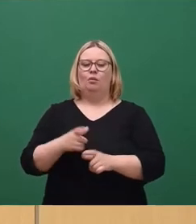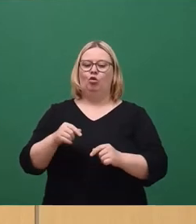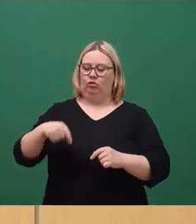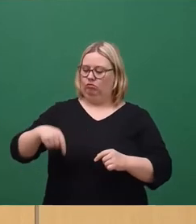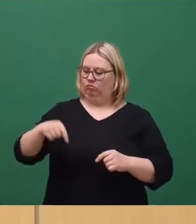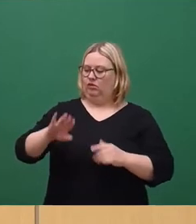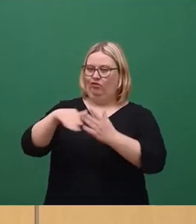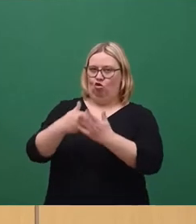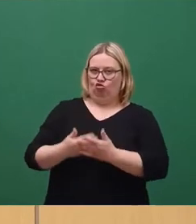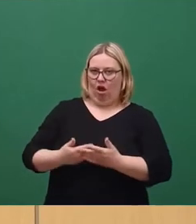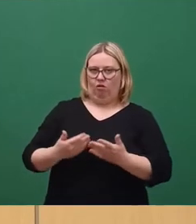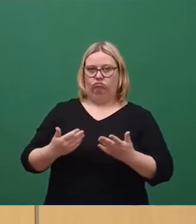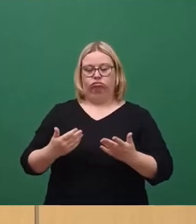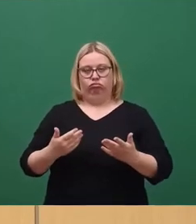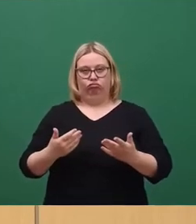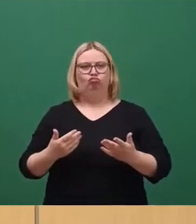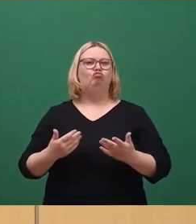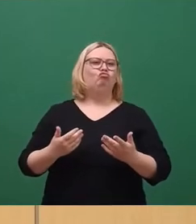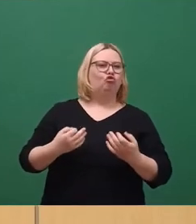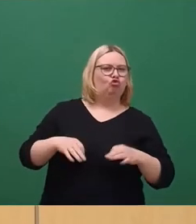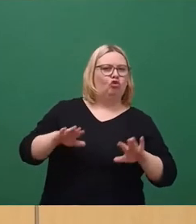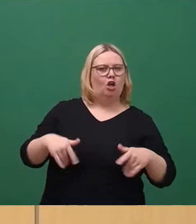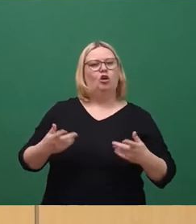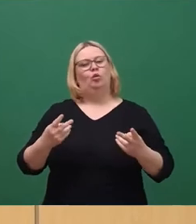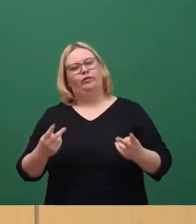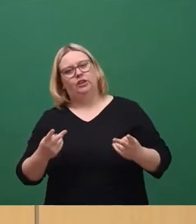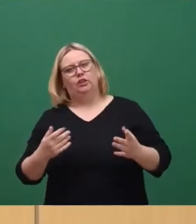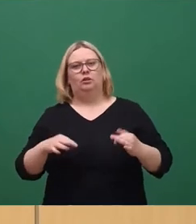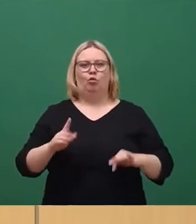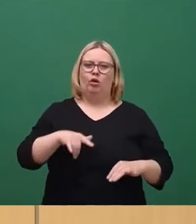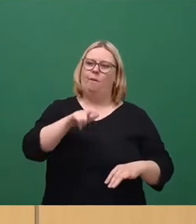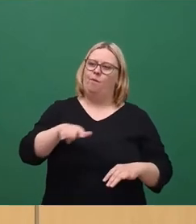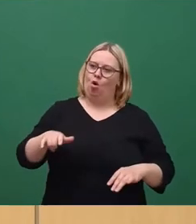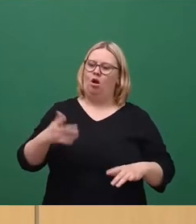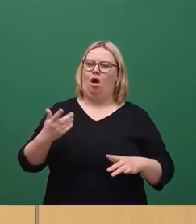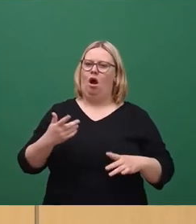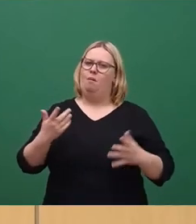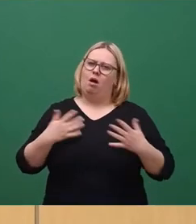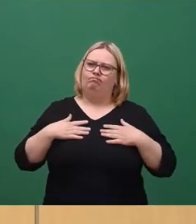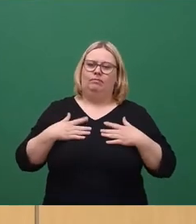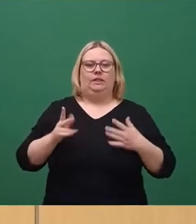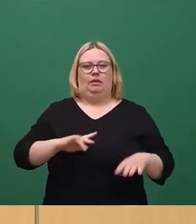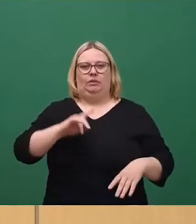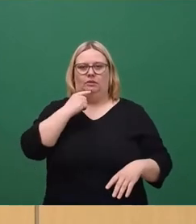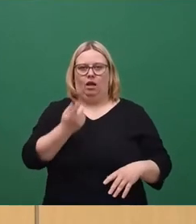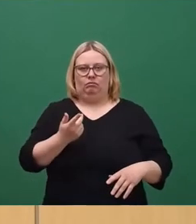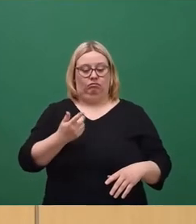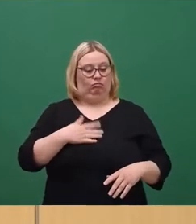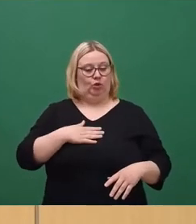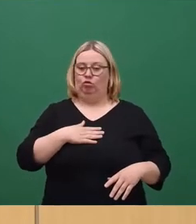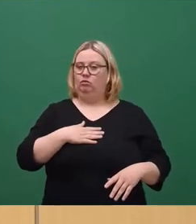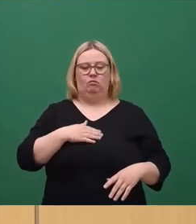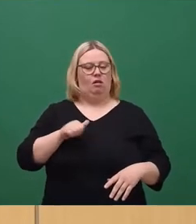vorgeschlagen wurde, sieht ganz gut aus, ist auch richtig, besonders von bürgerlicher Seite. Aber ich sage Ihnen, mit uns als AfD